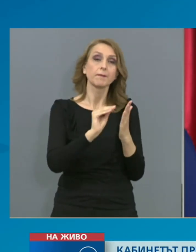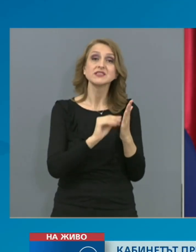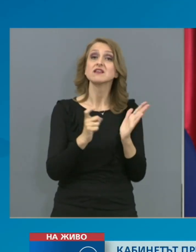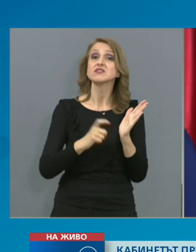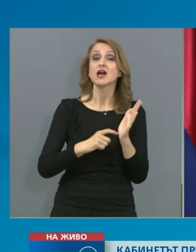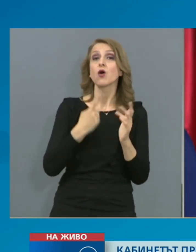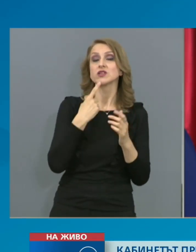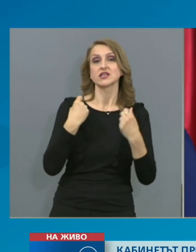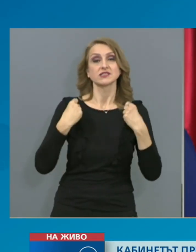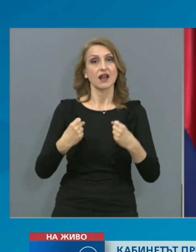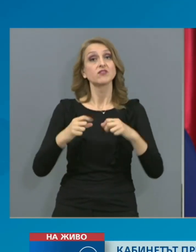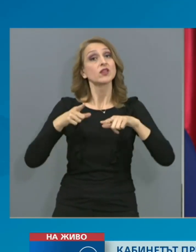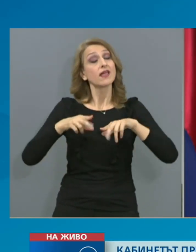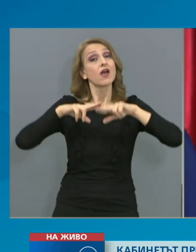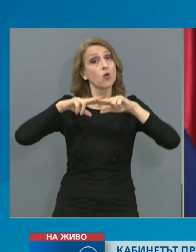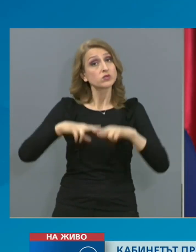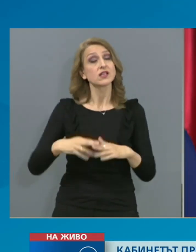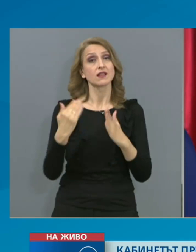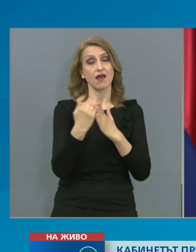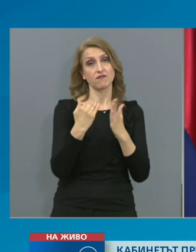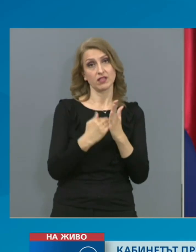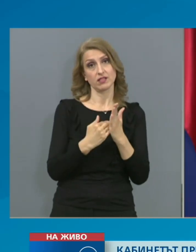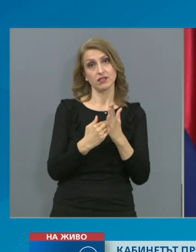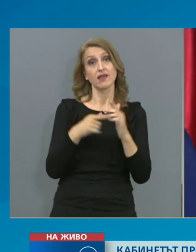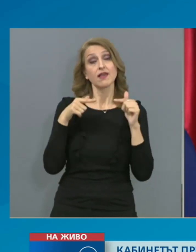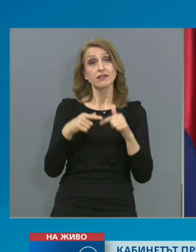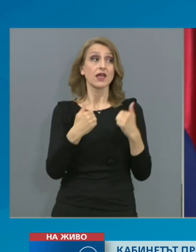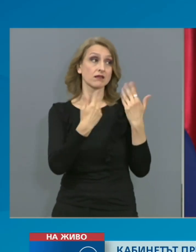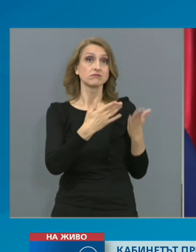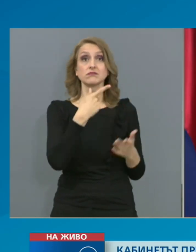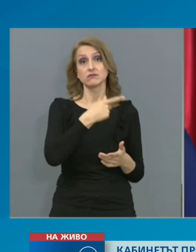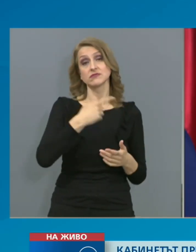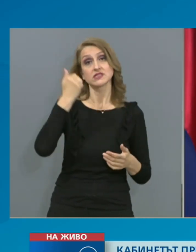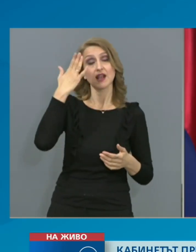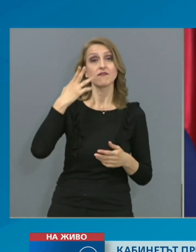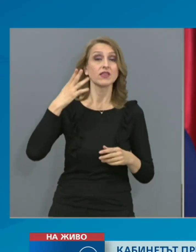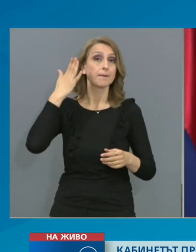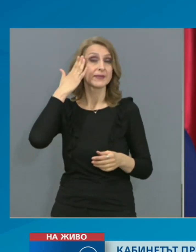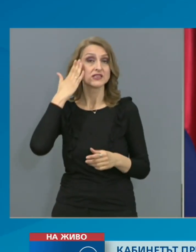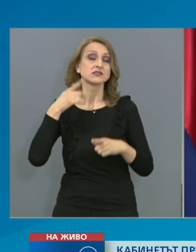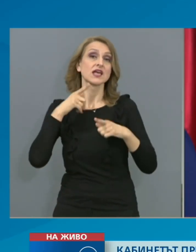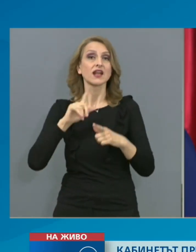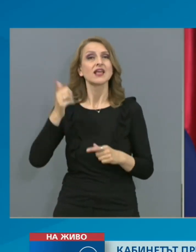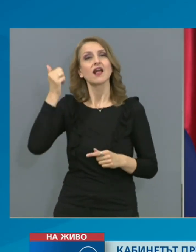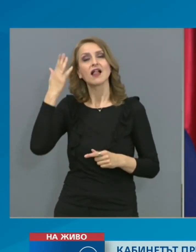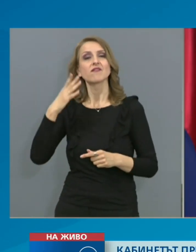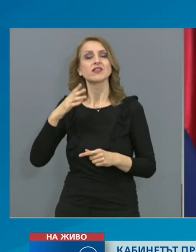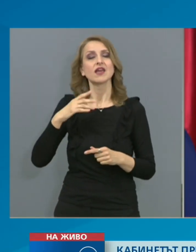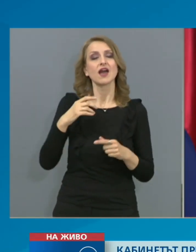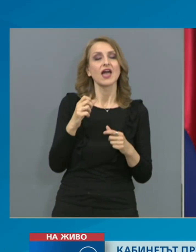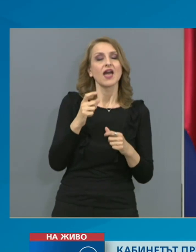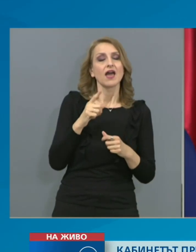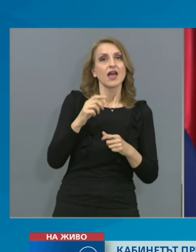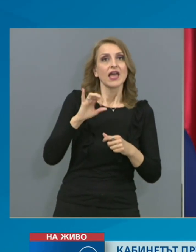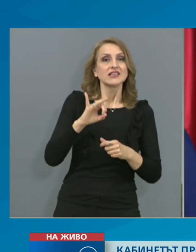Те остават и винаги са били прерогатив на здравния министр и на главния здравен санитарен инспектор. И той ли ще